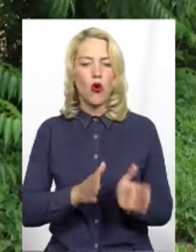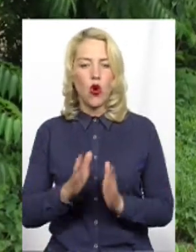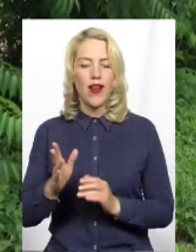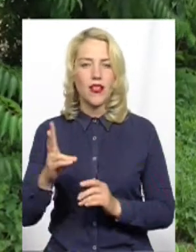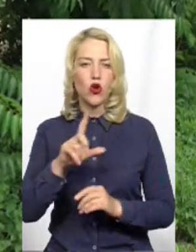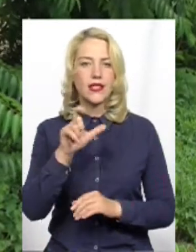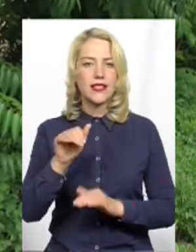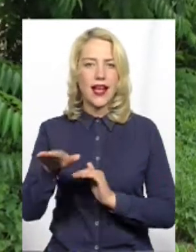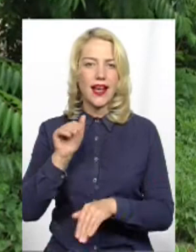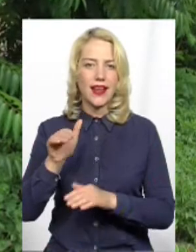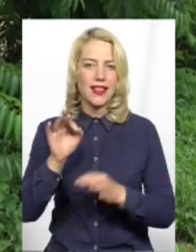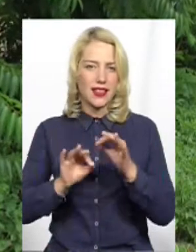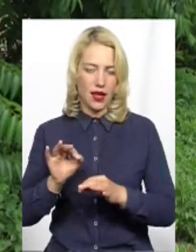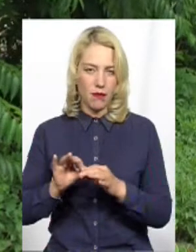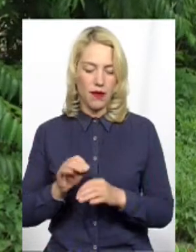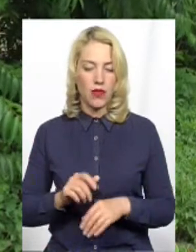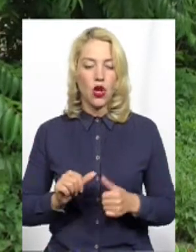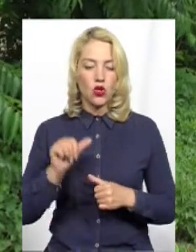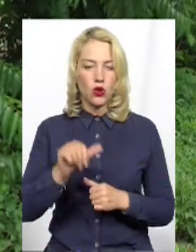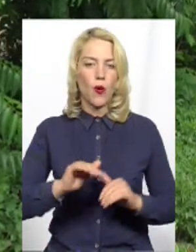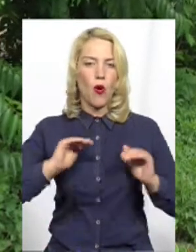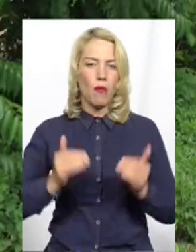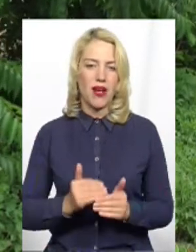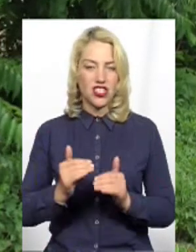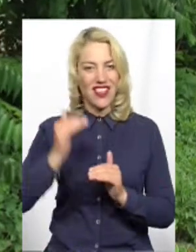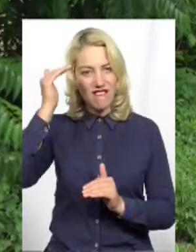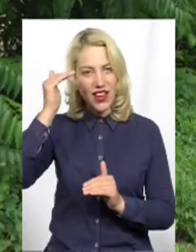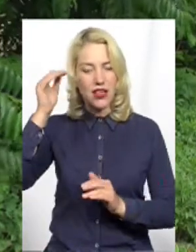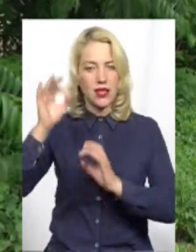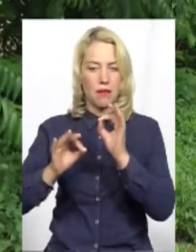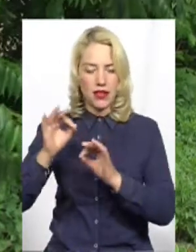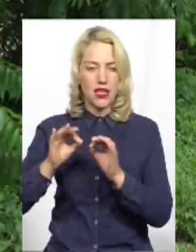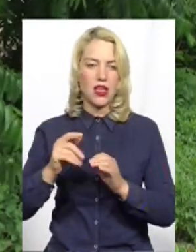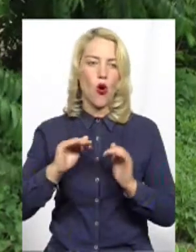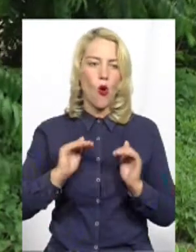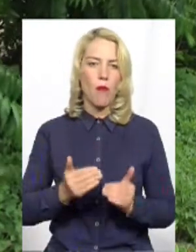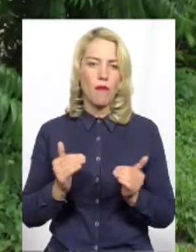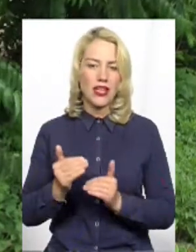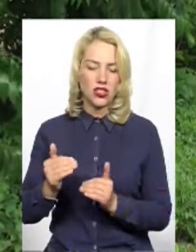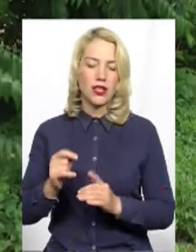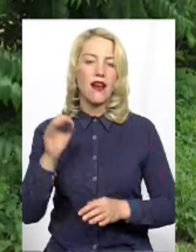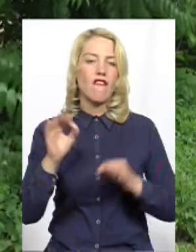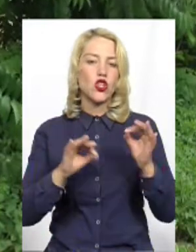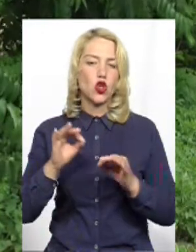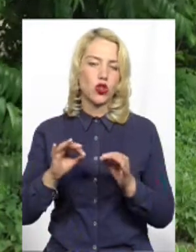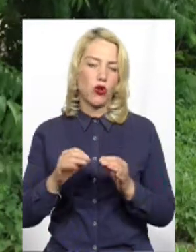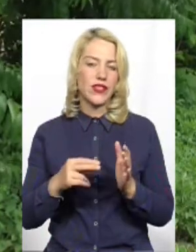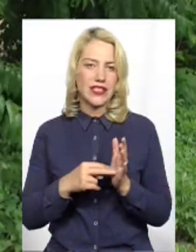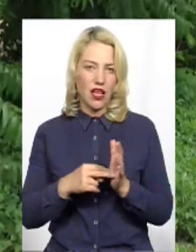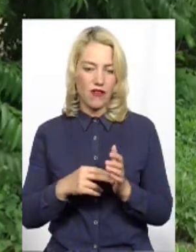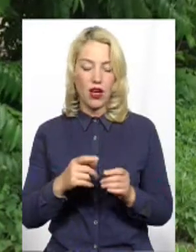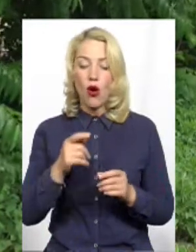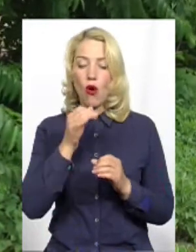Зокрема, цитую, обмежити верхню планку відсотків, зменшити відсоткові ставки тощо. На думку багатьох експертів, будь-яке